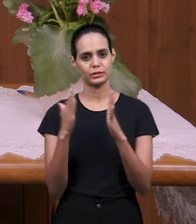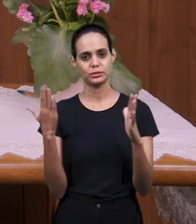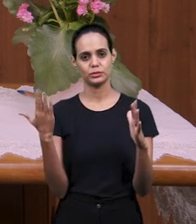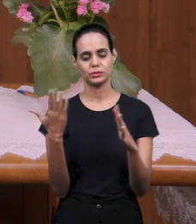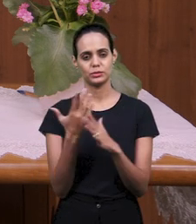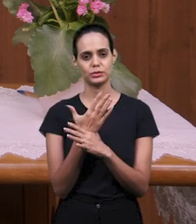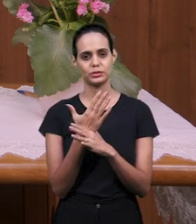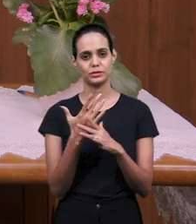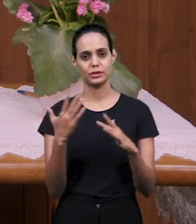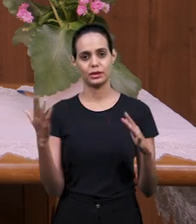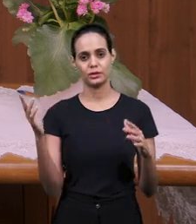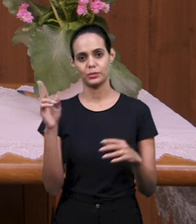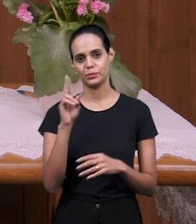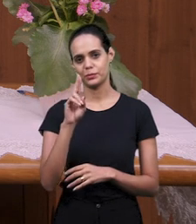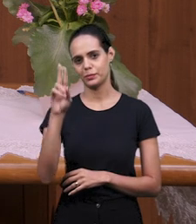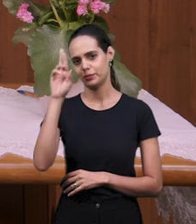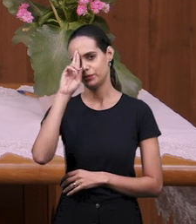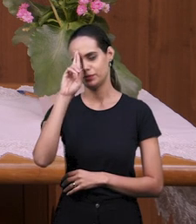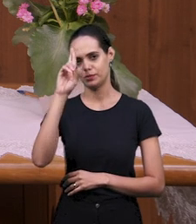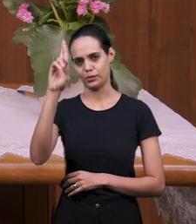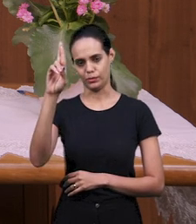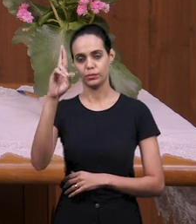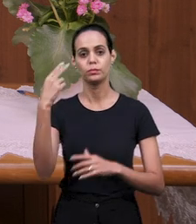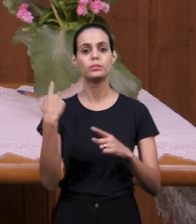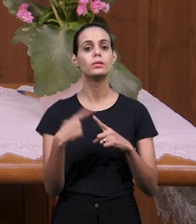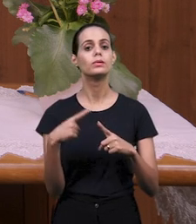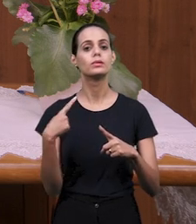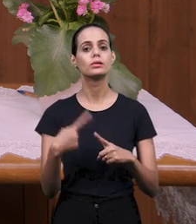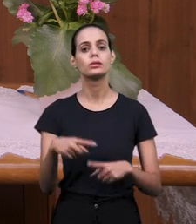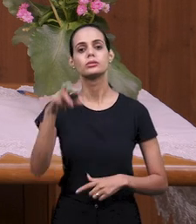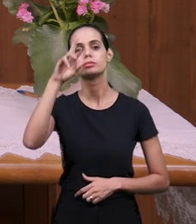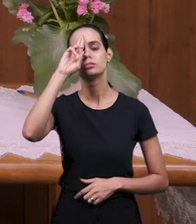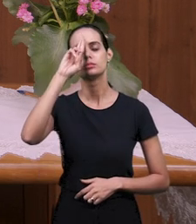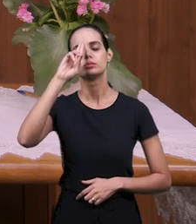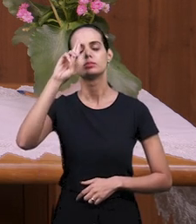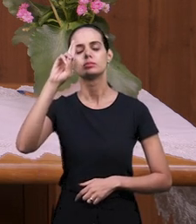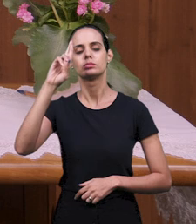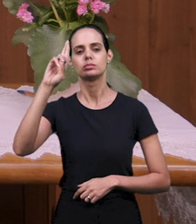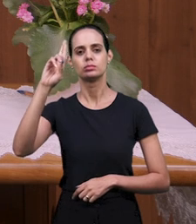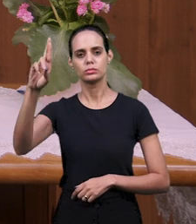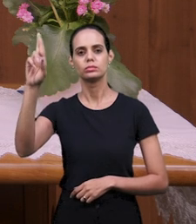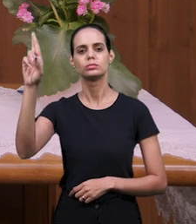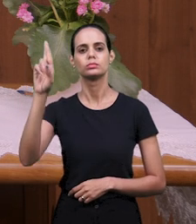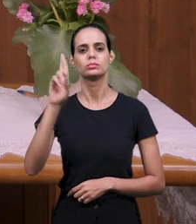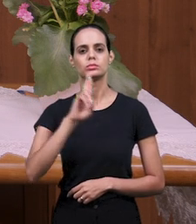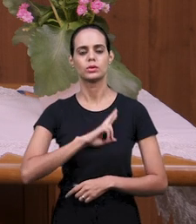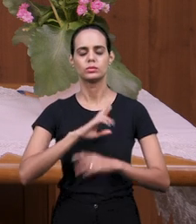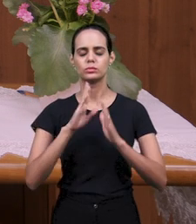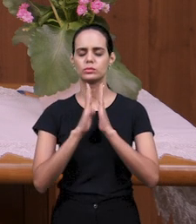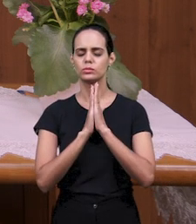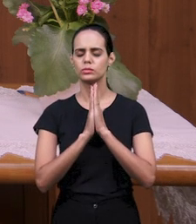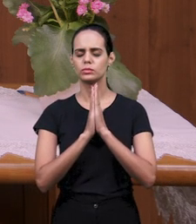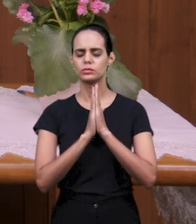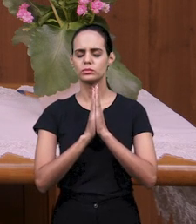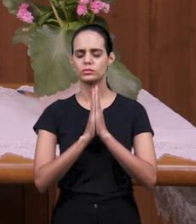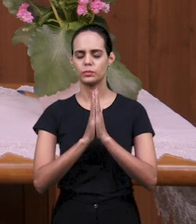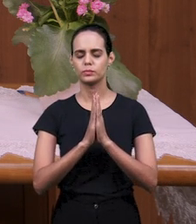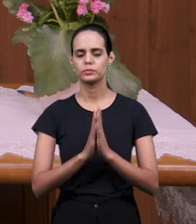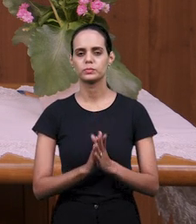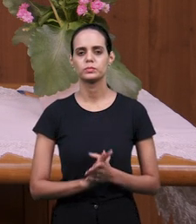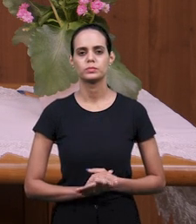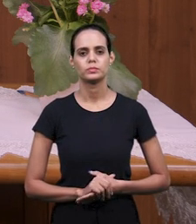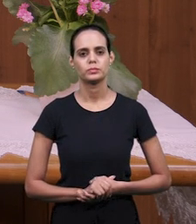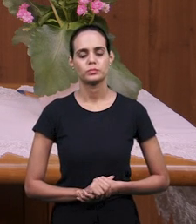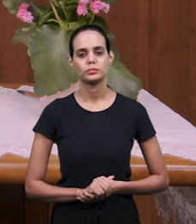Божье, потому что Он отвечает на наши молитвы. И мы, продолжая наше